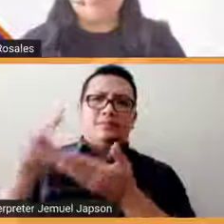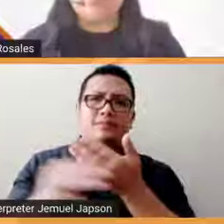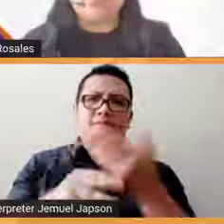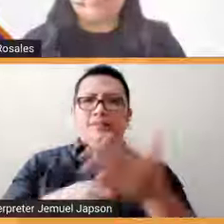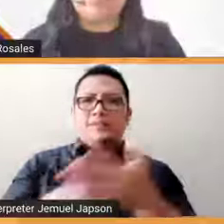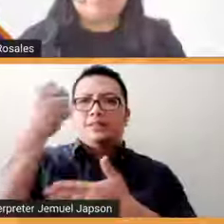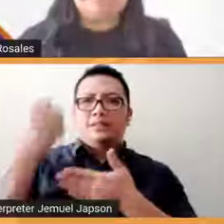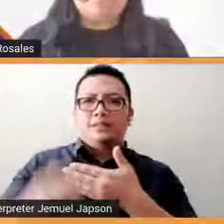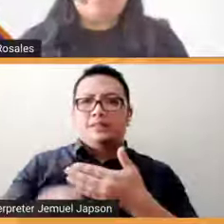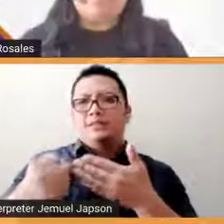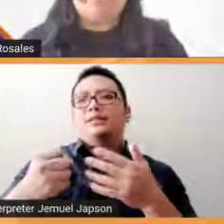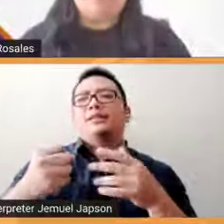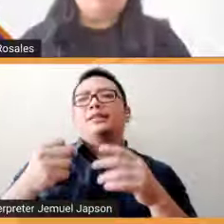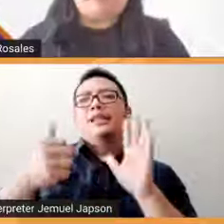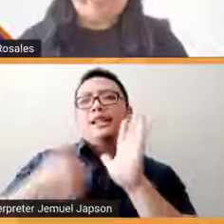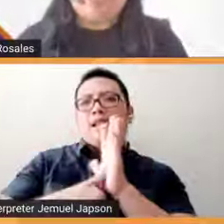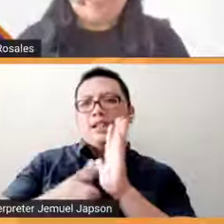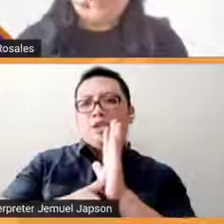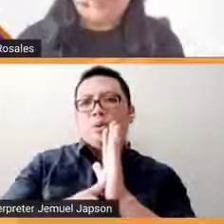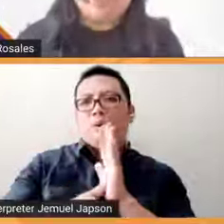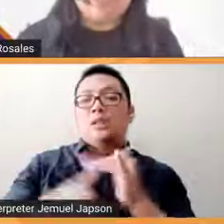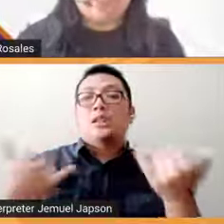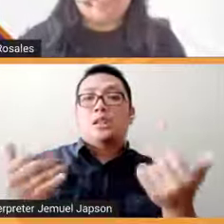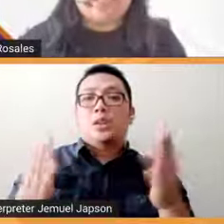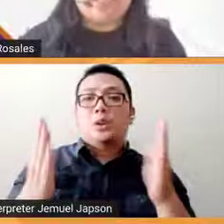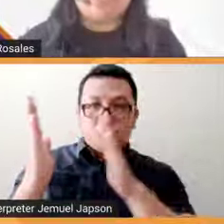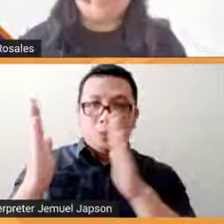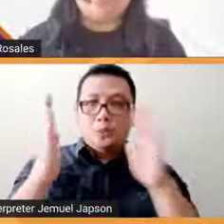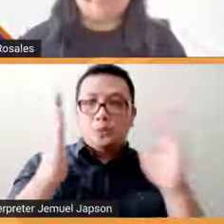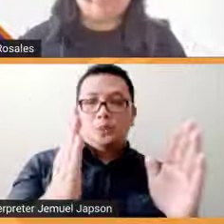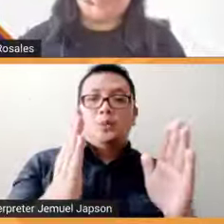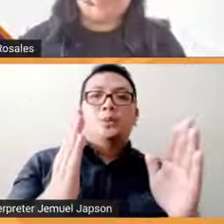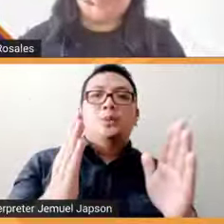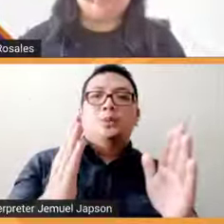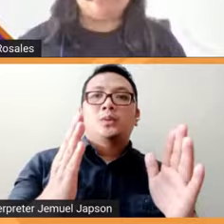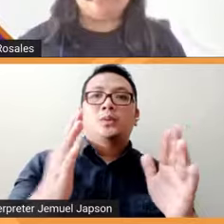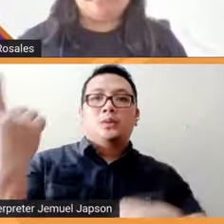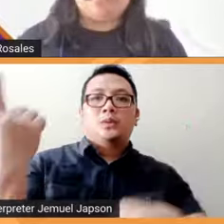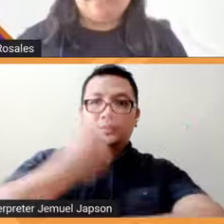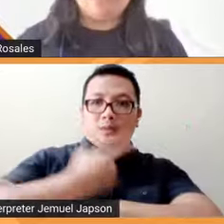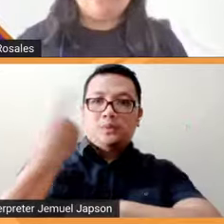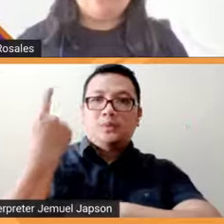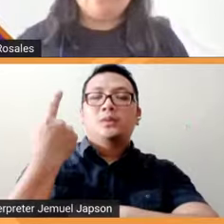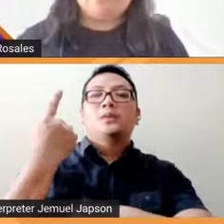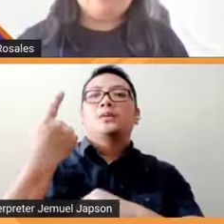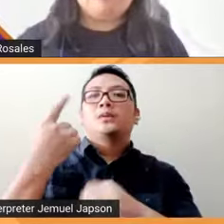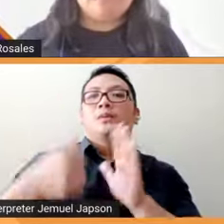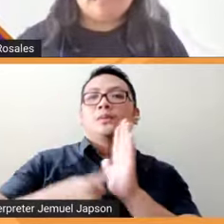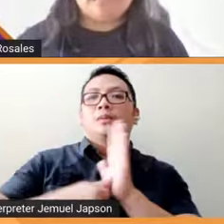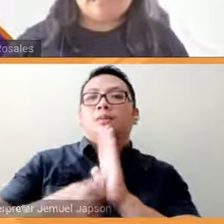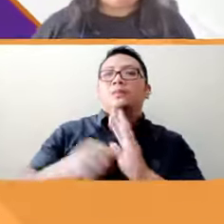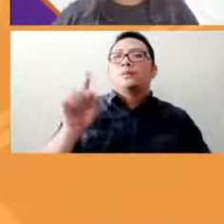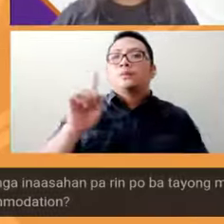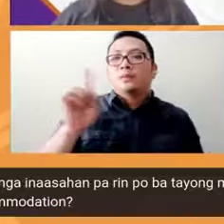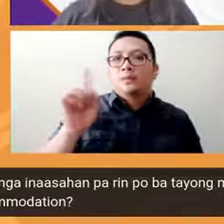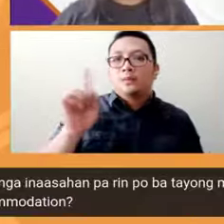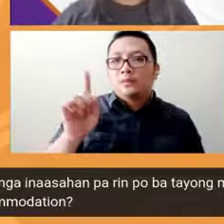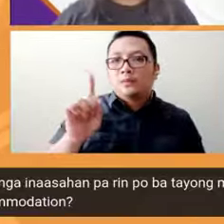period So ngayon dako po ulit tayo sa araw ng eleksyon So ano po kaya yung mga